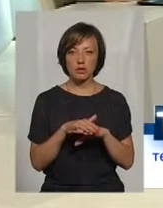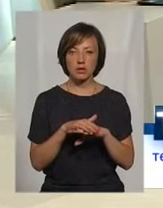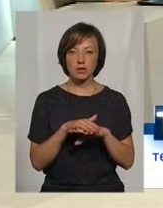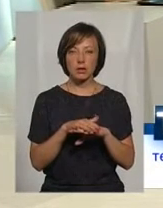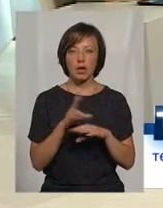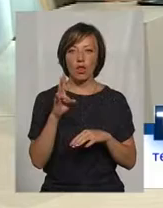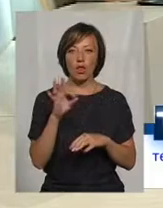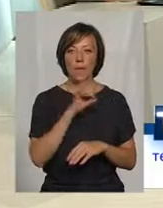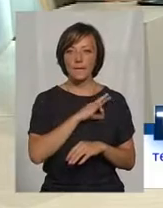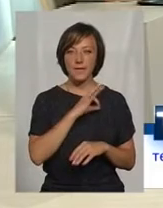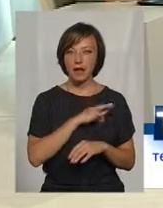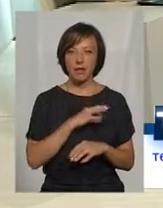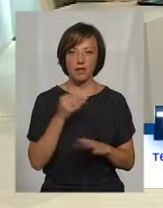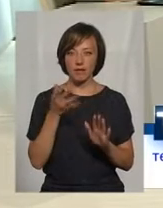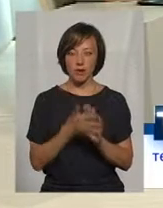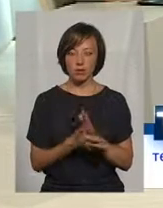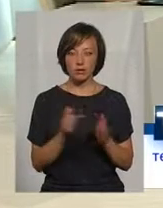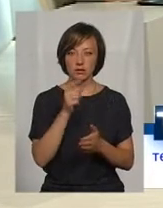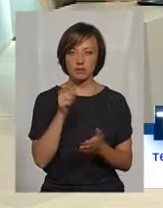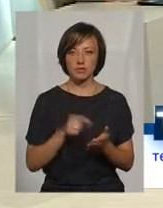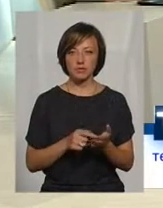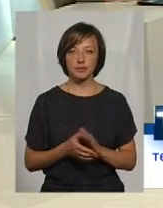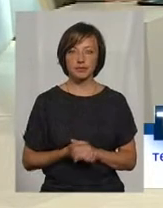но пільгові кубини використовували по субсидії?